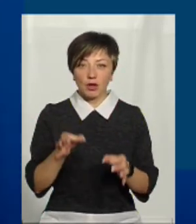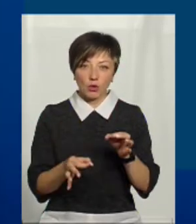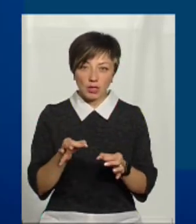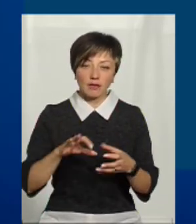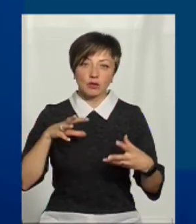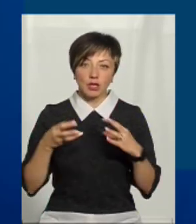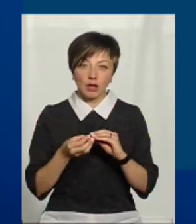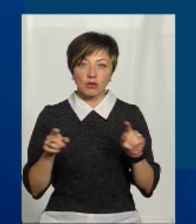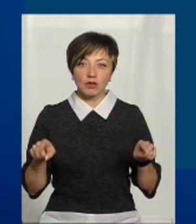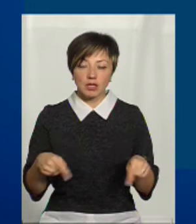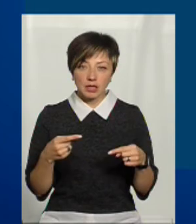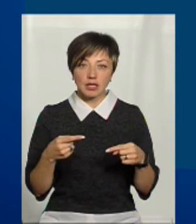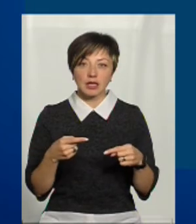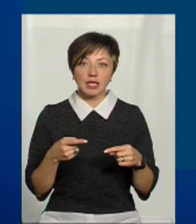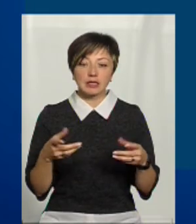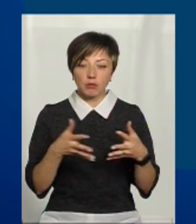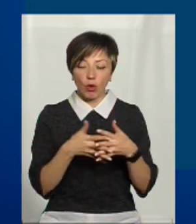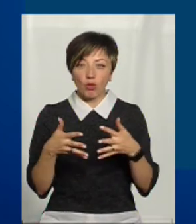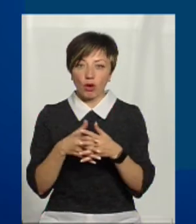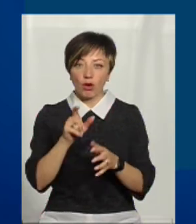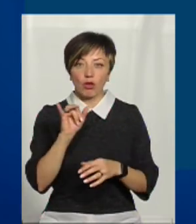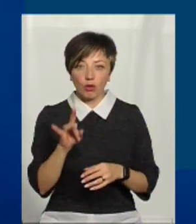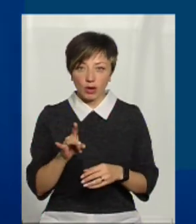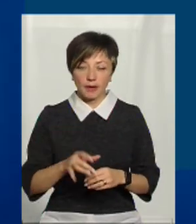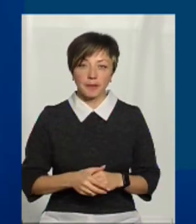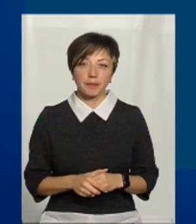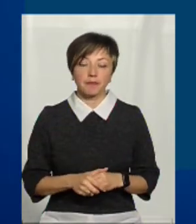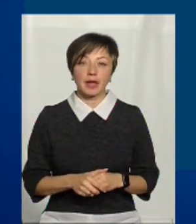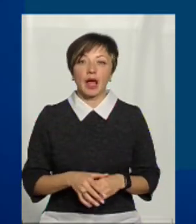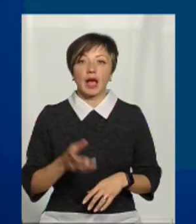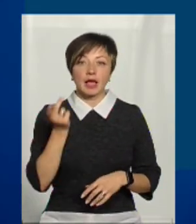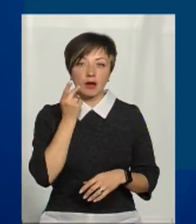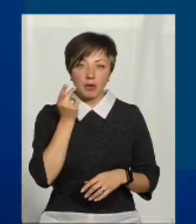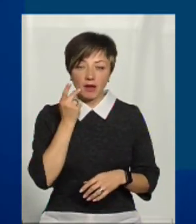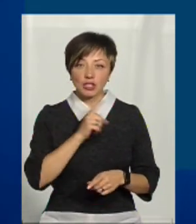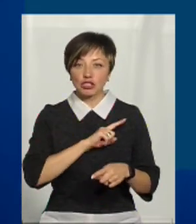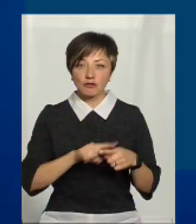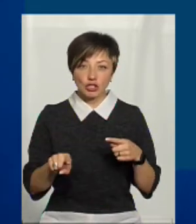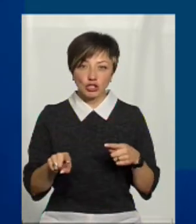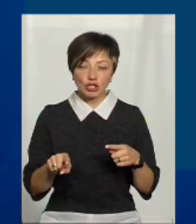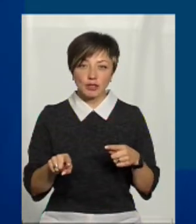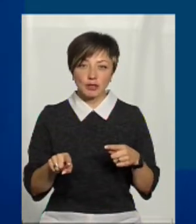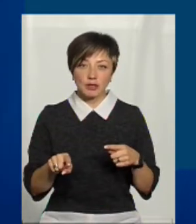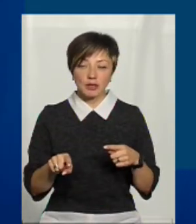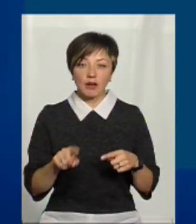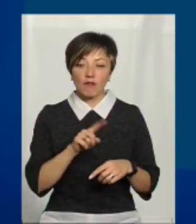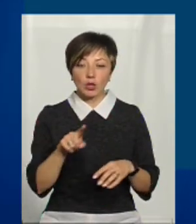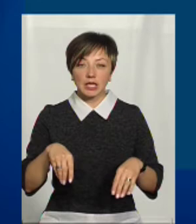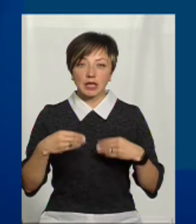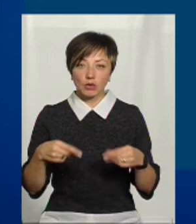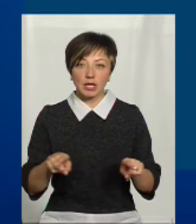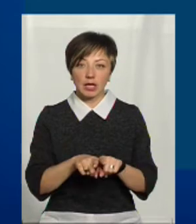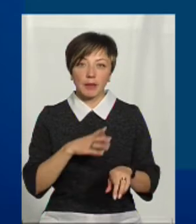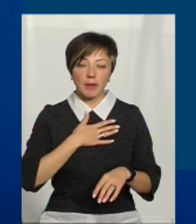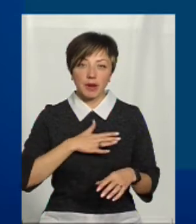результаті утворилися хлорорганічні сполучи. В першу чергу хлораміни. Як правило, найшвидше вони дають такі